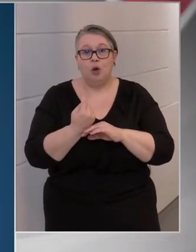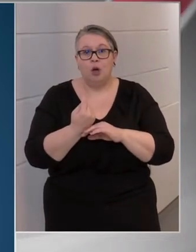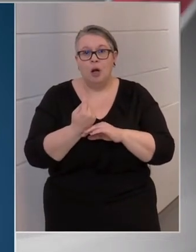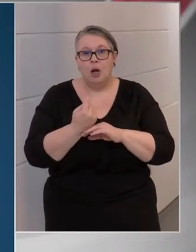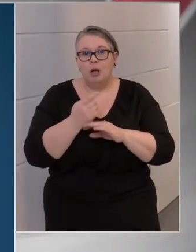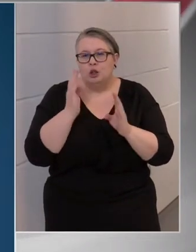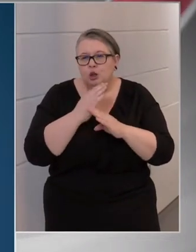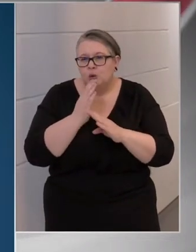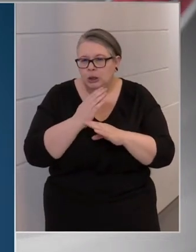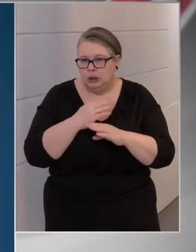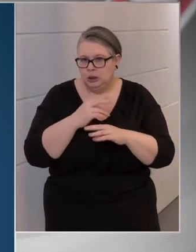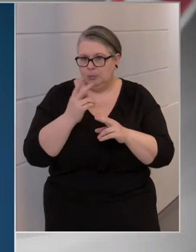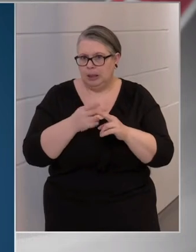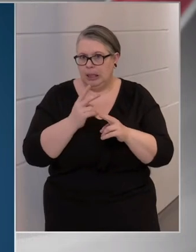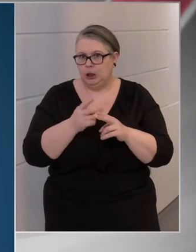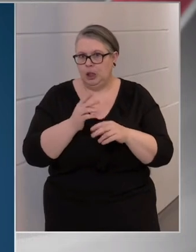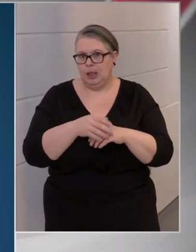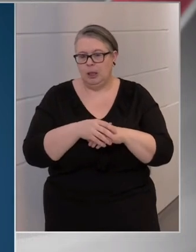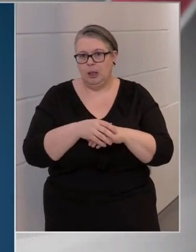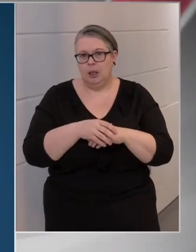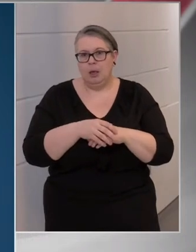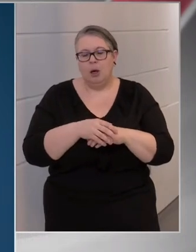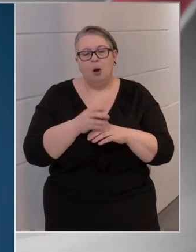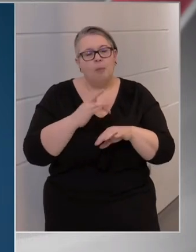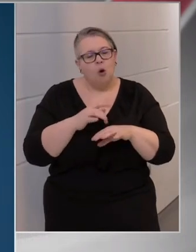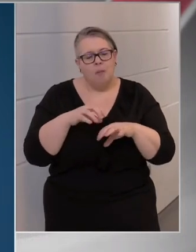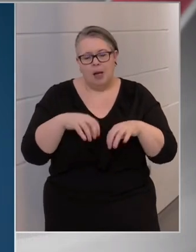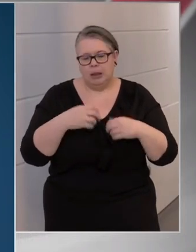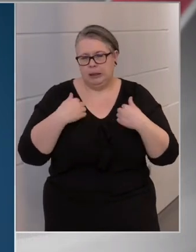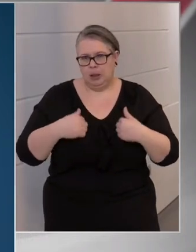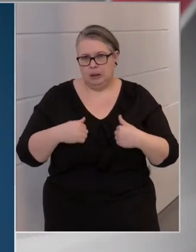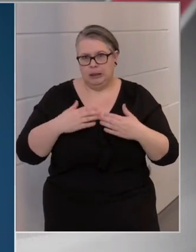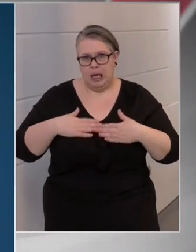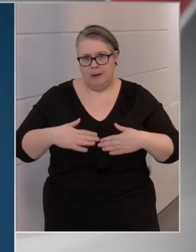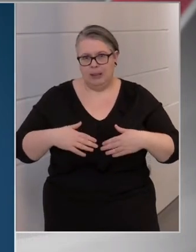betegség és hihetetlen mértékben próbára teszi a szervezetet.